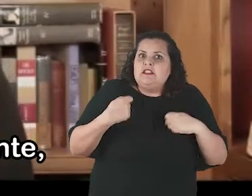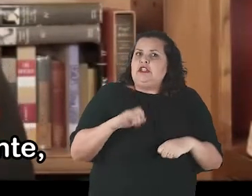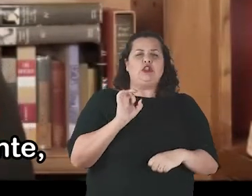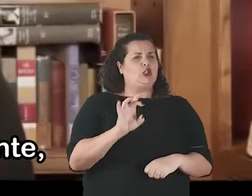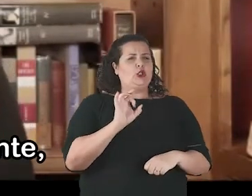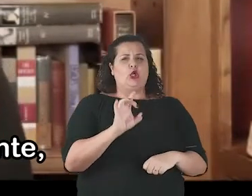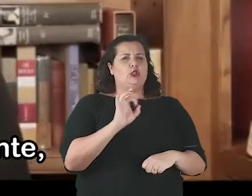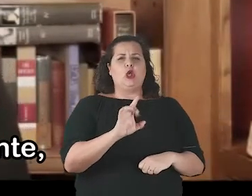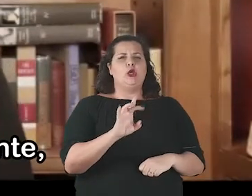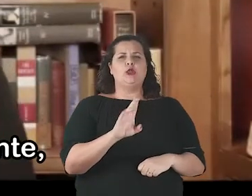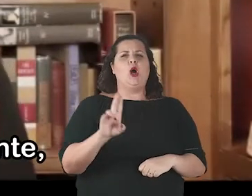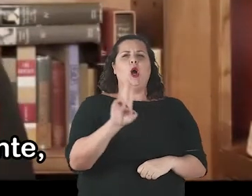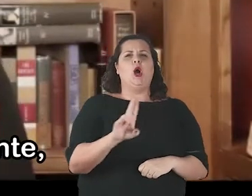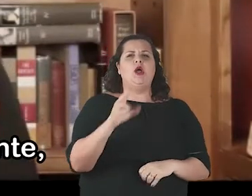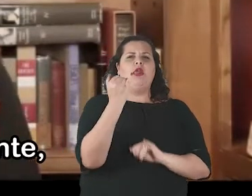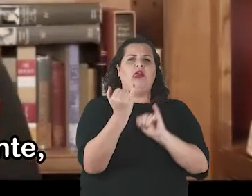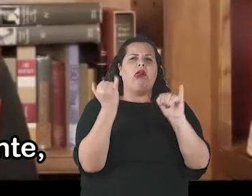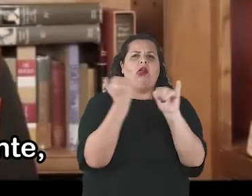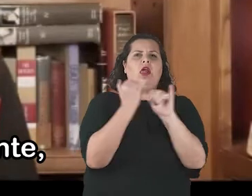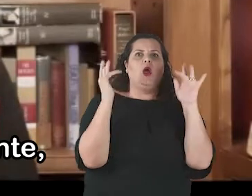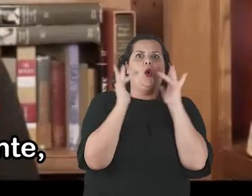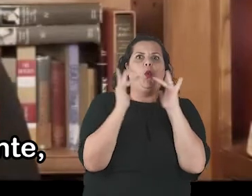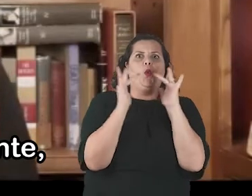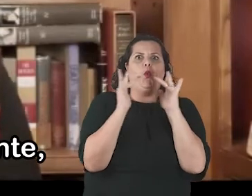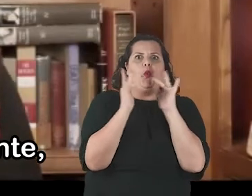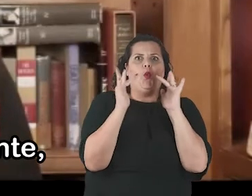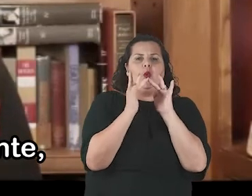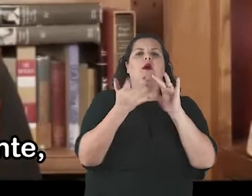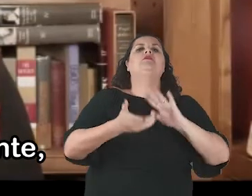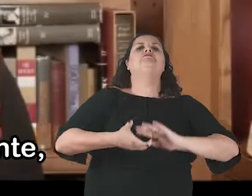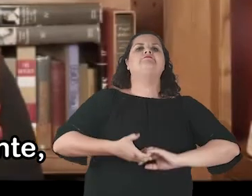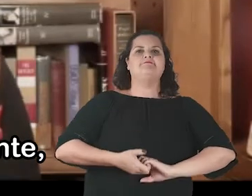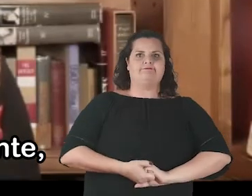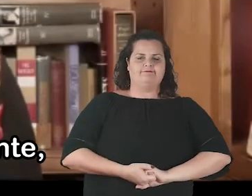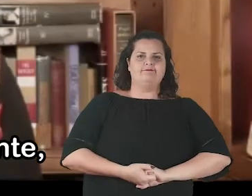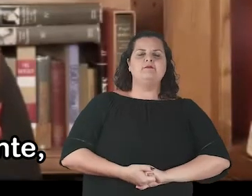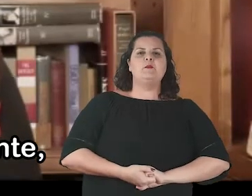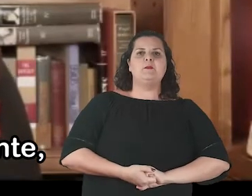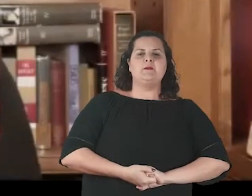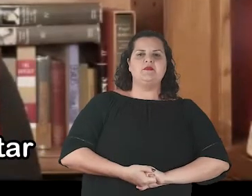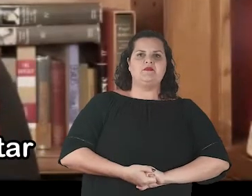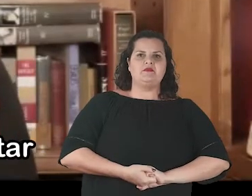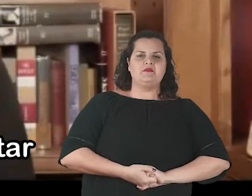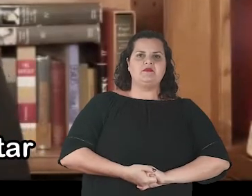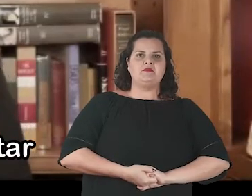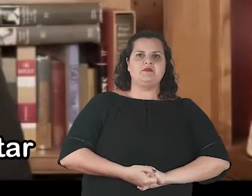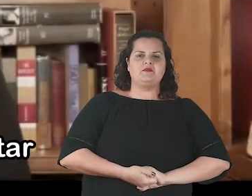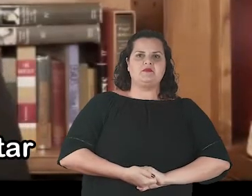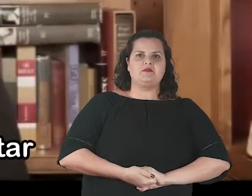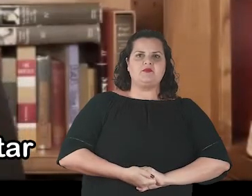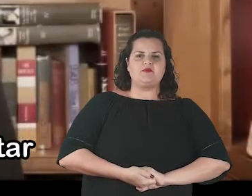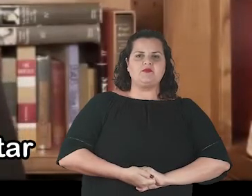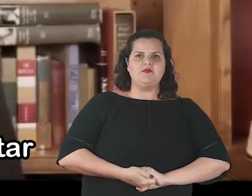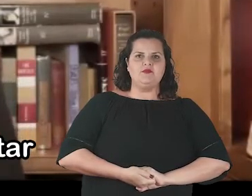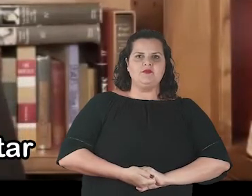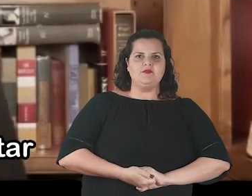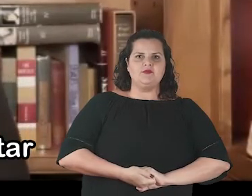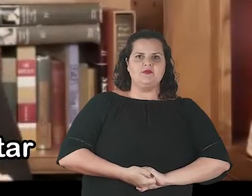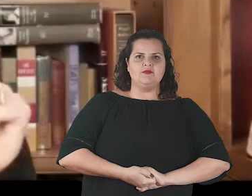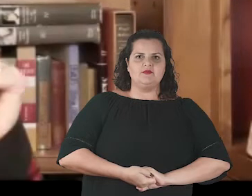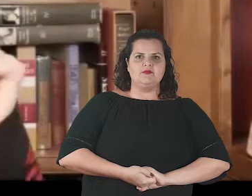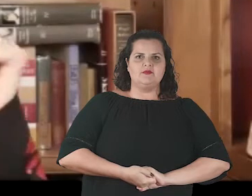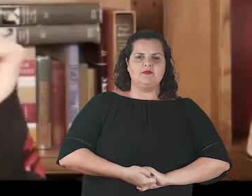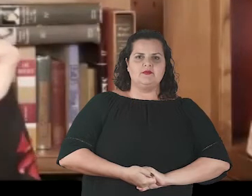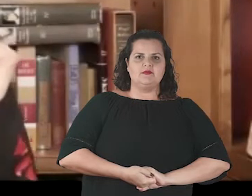engrossing, immediate sensory experience of communication that kids can connect with